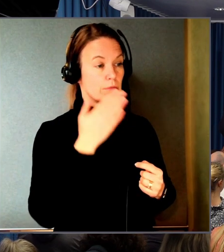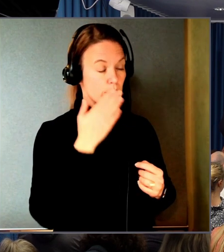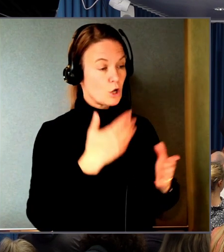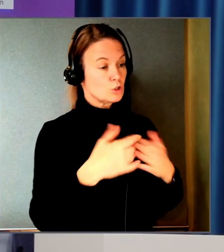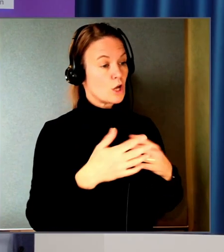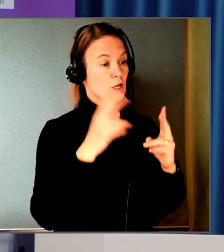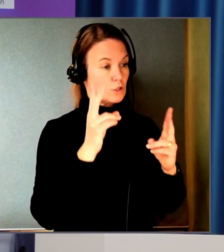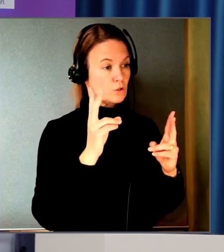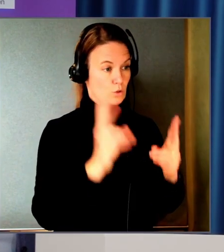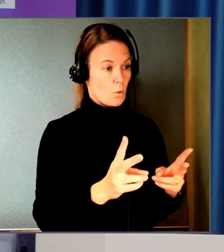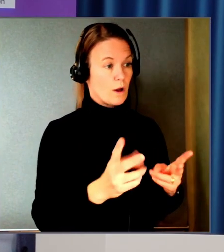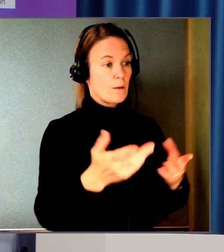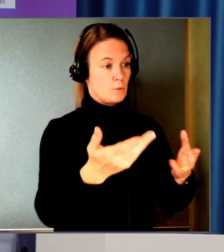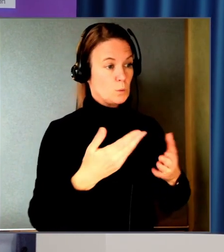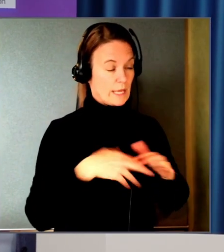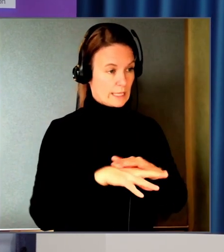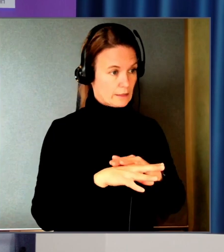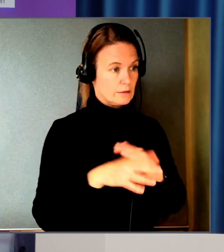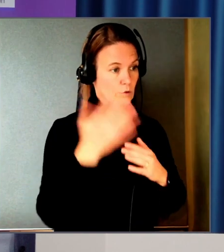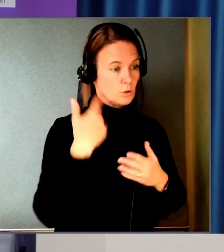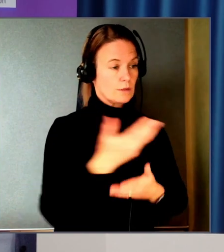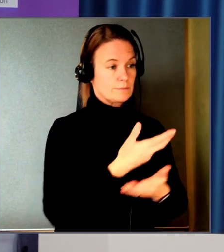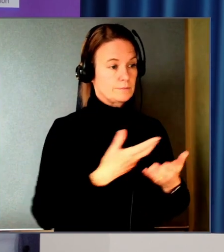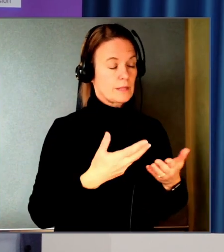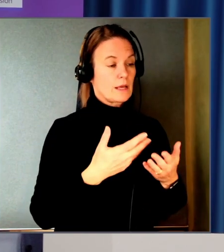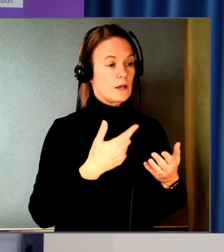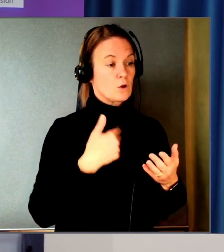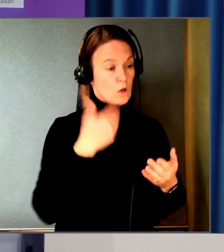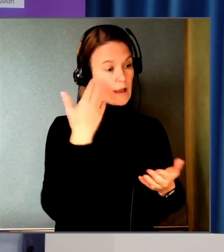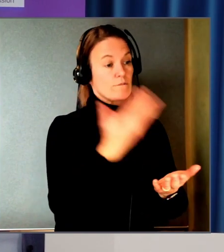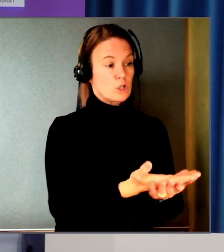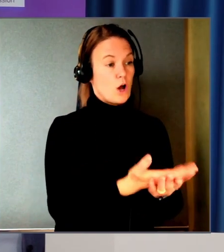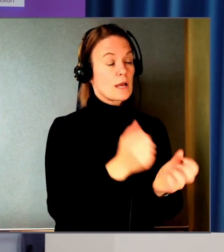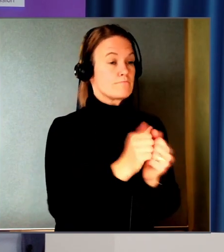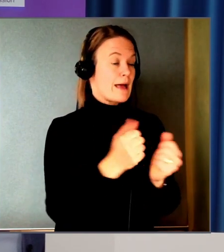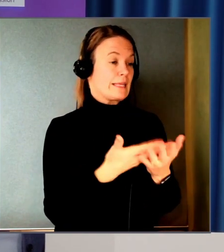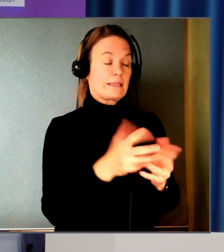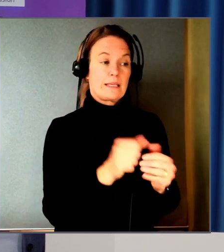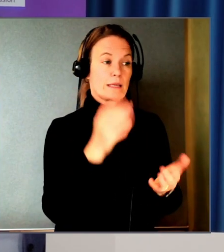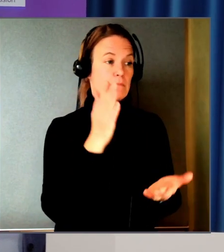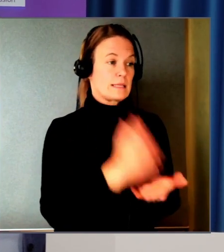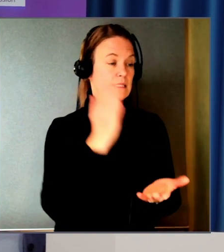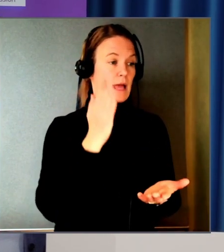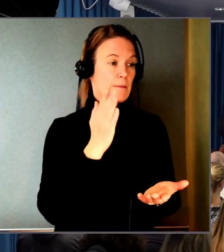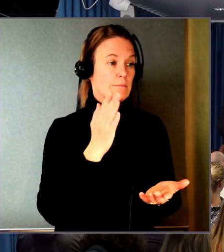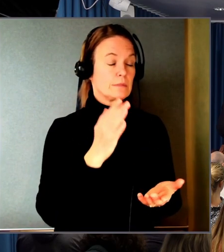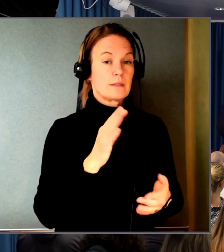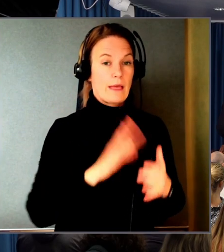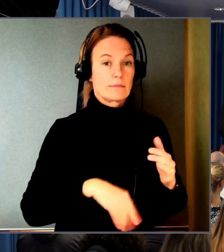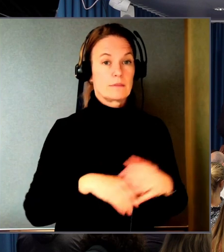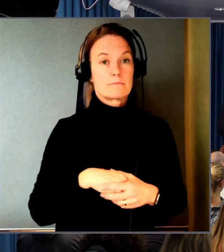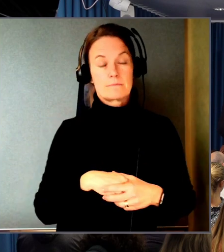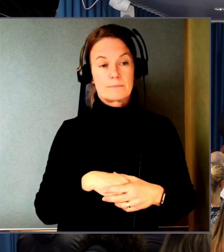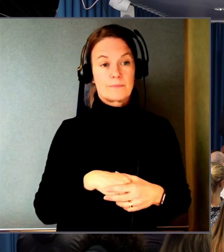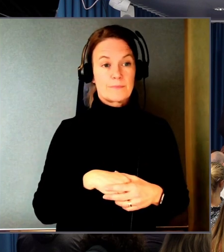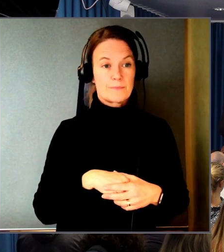aktiviteter. Men det kan jag föreslå. Men det är ingenting som är bestämt på post- telstyrelsen att man ska göra sånt. Ja nej men det